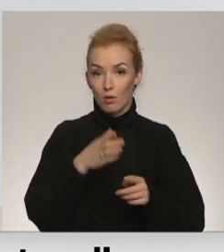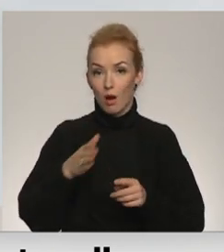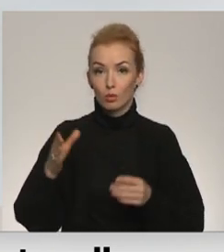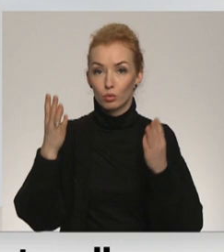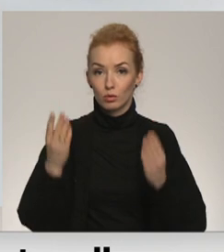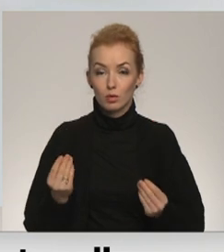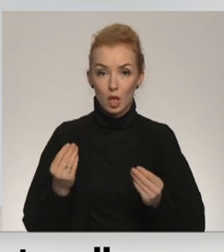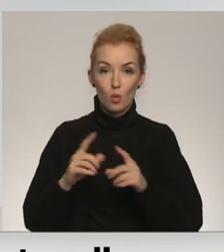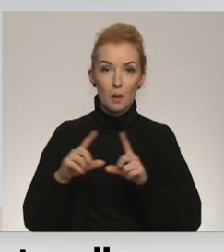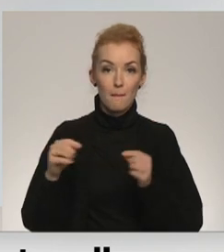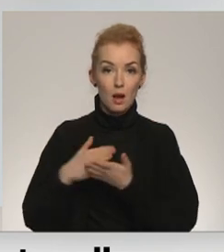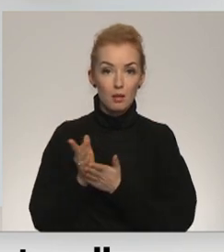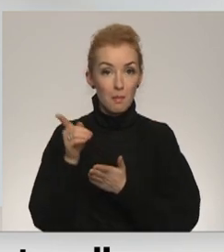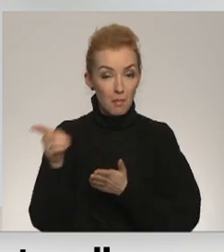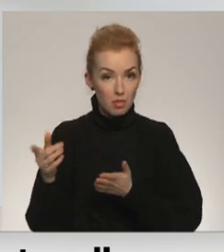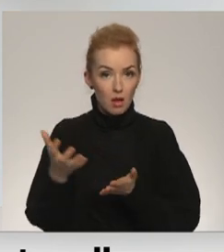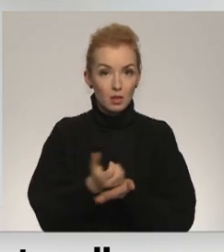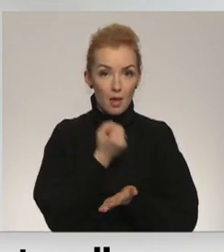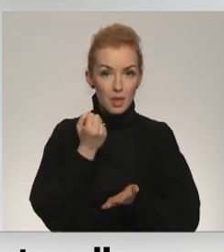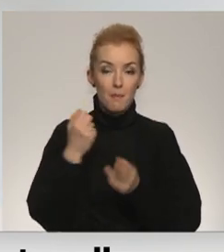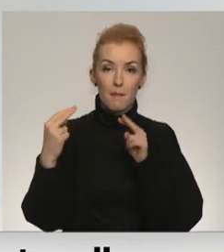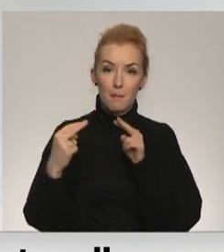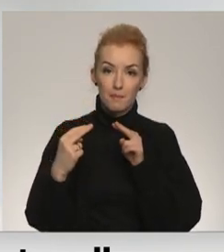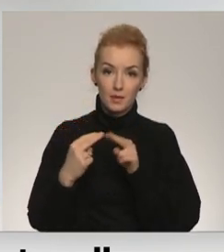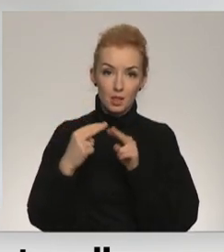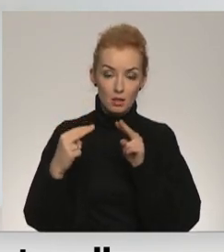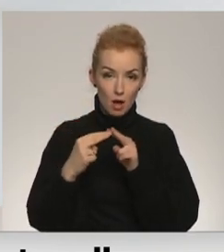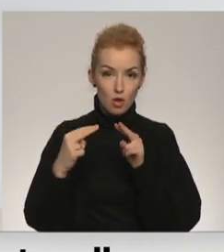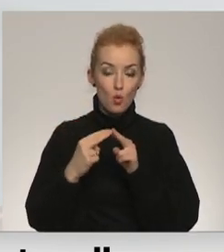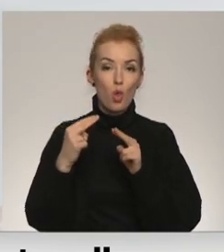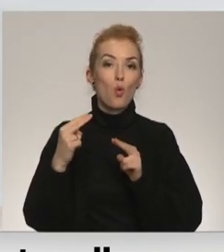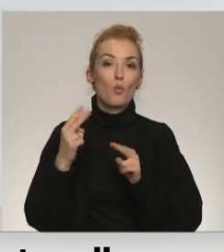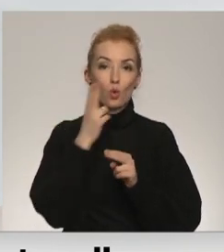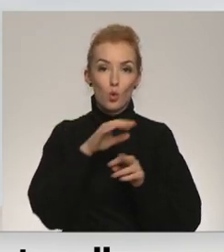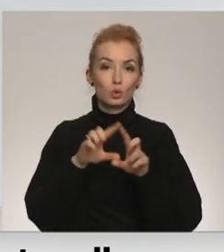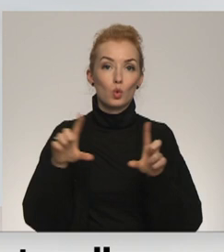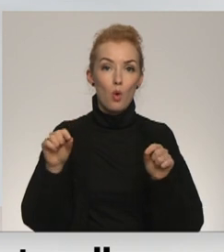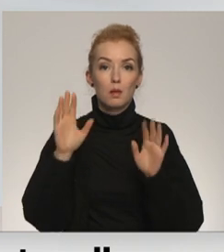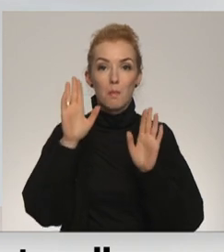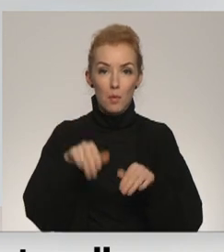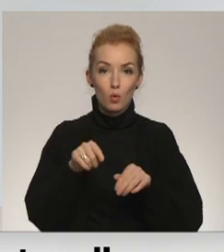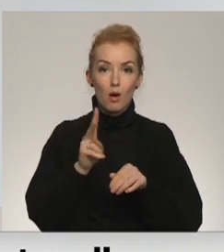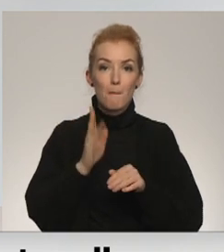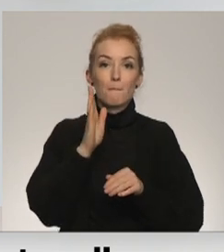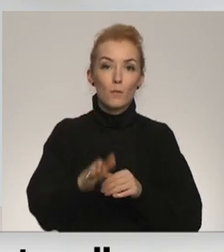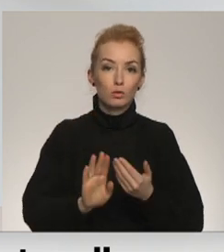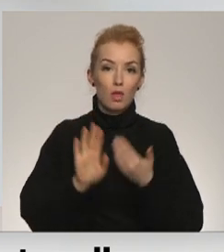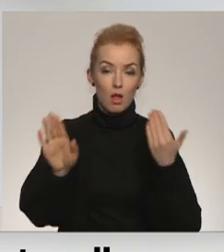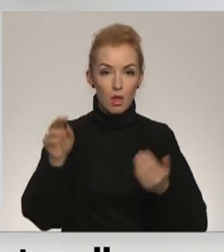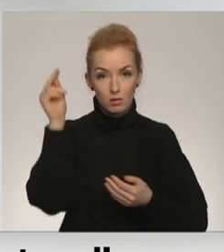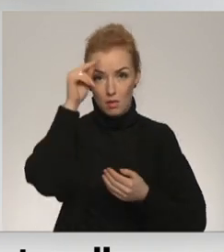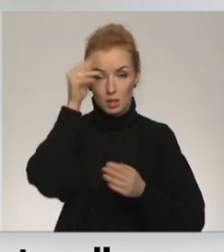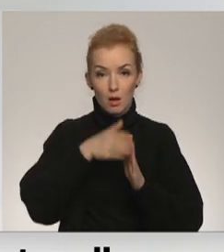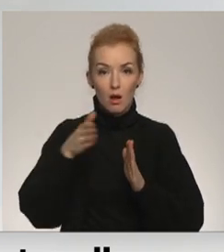departamentā saņemam no skolām šo saskaņojumu par attālinātajām mācībām. Katru